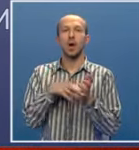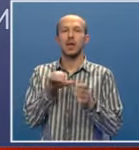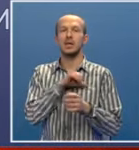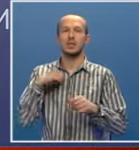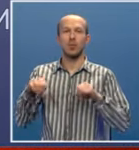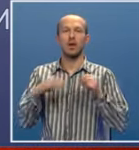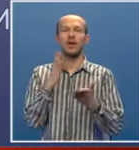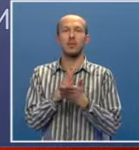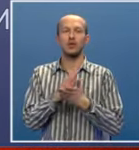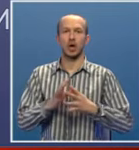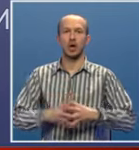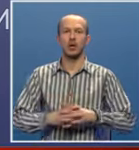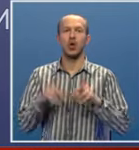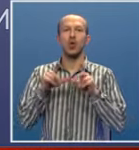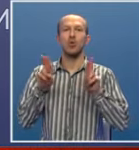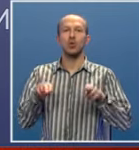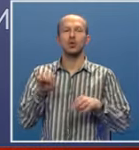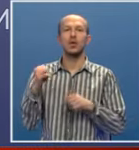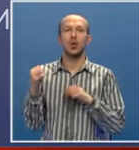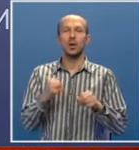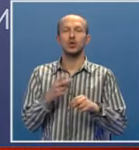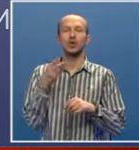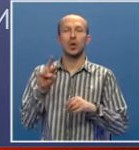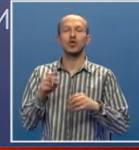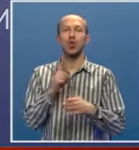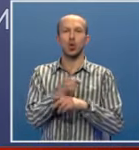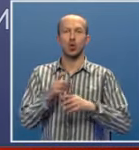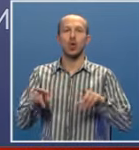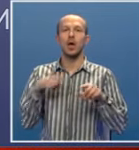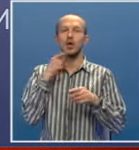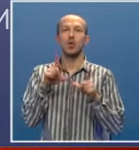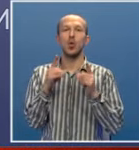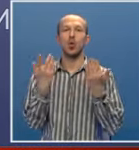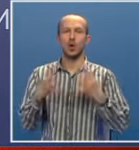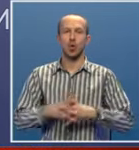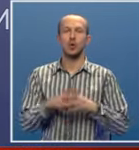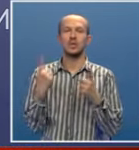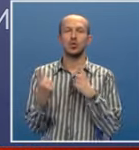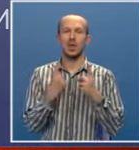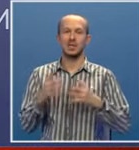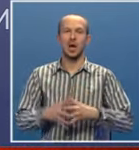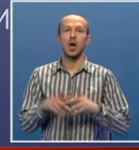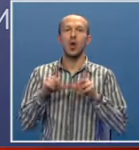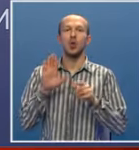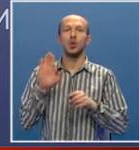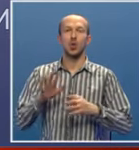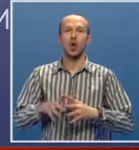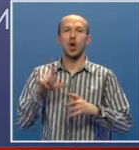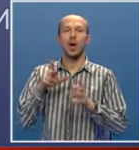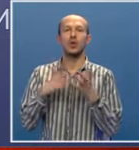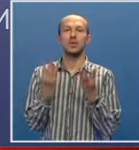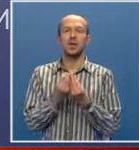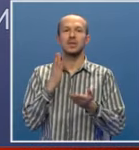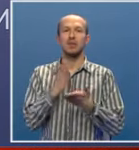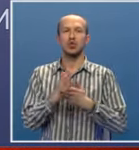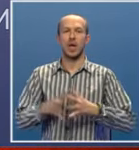samoprava, biće u mogućnosti da donesu drugačiju odluku, kažem, ukoliko situacija u toj lokalnoj